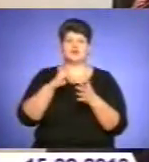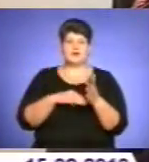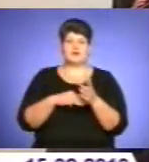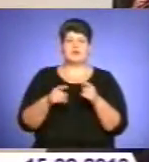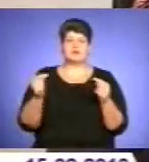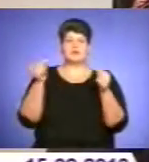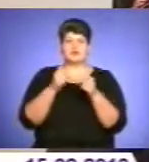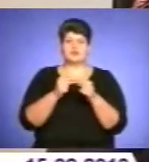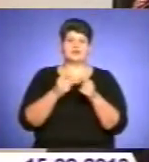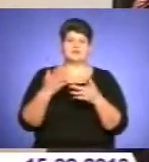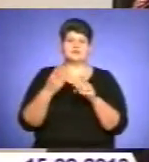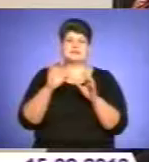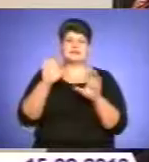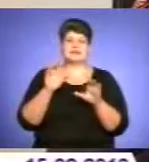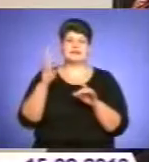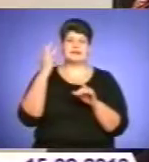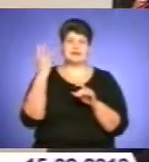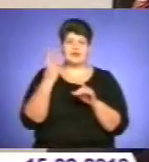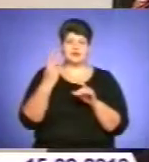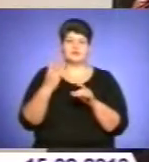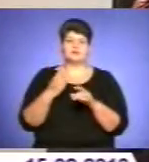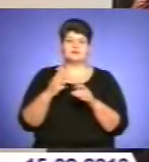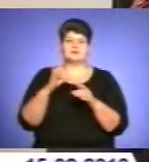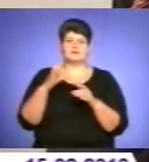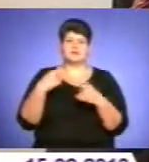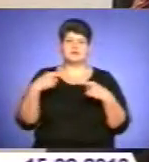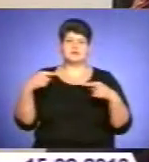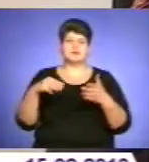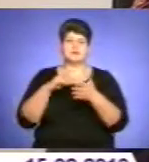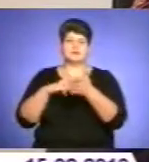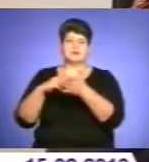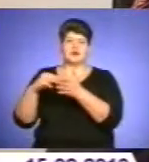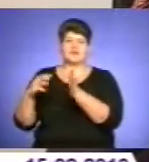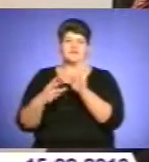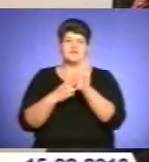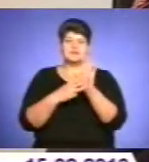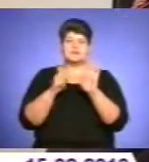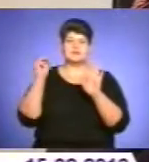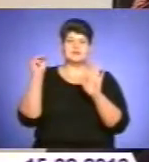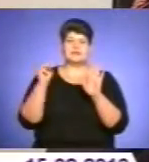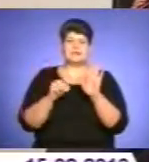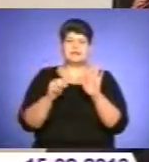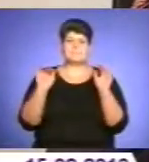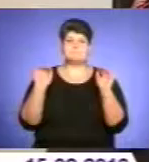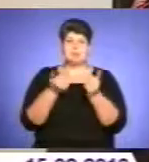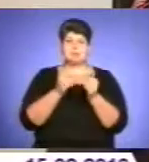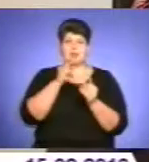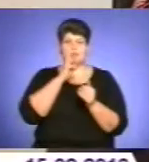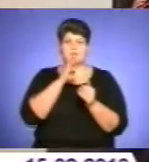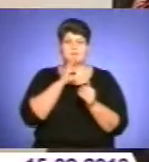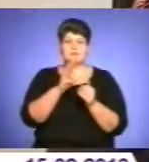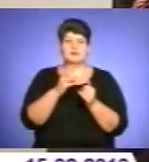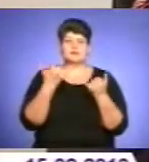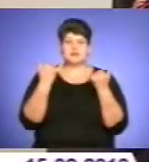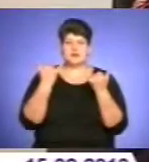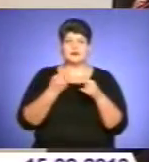статті 3 закону України про заборону грального бізнесу фінансові санкції у вигляді 8 тисяч мінімальних заробітних плат, яке на